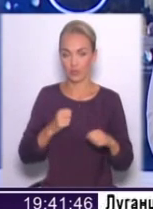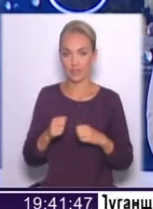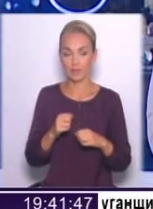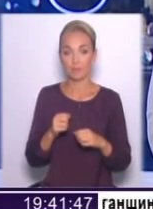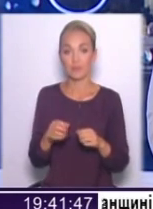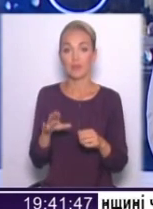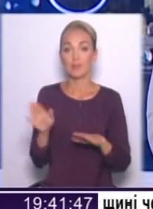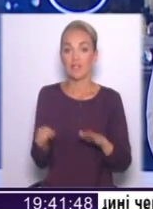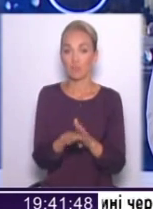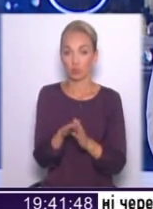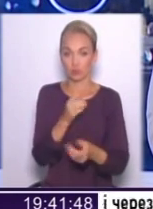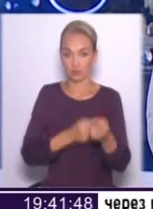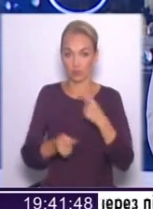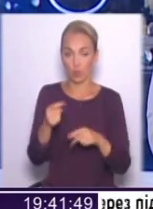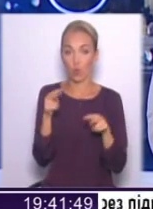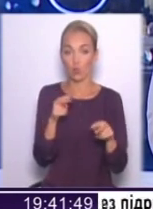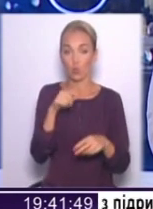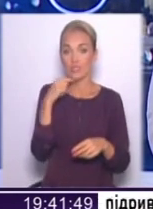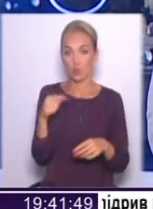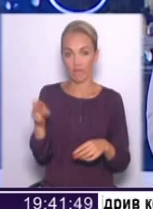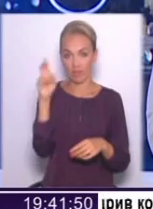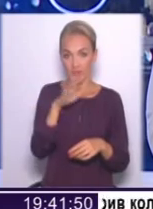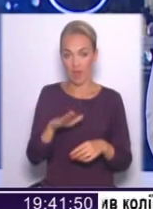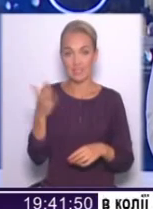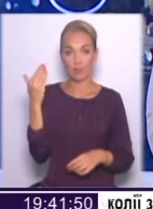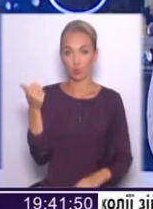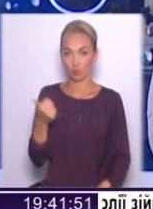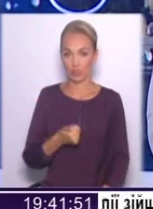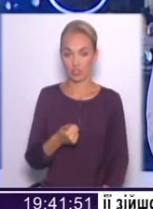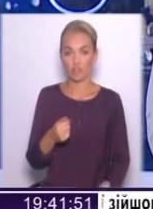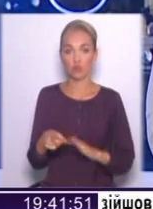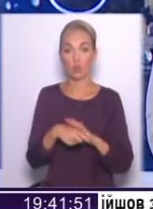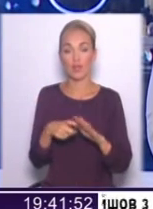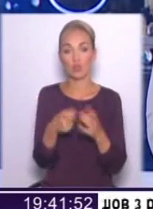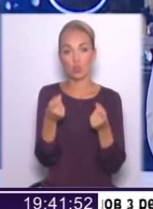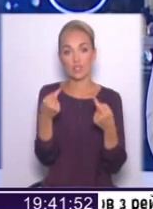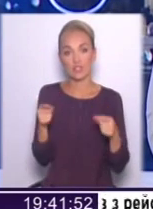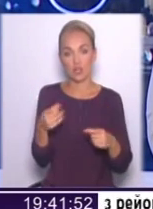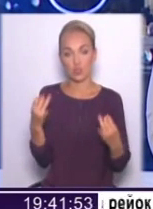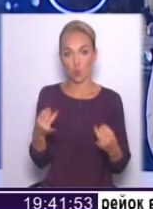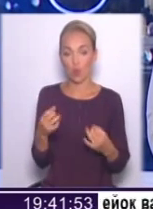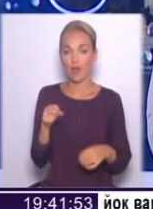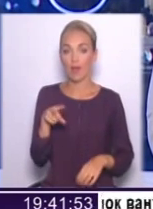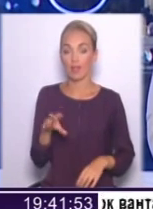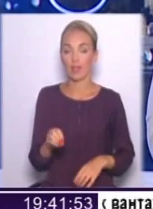всі воєнні куратори із Російської Федерації, це минулого тижня відбувалося. В Донецькій там трошки інша історія. Але